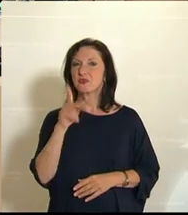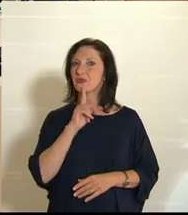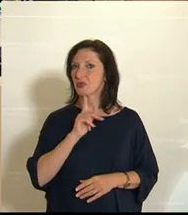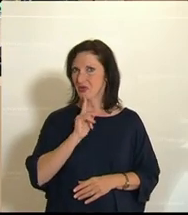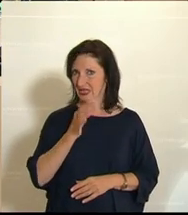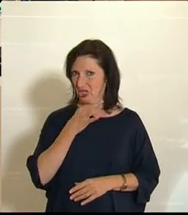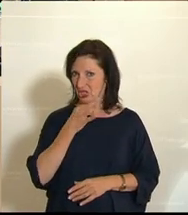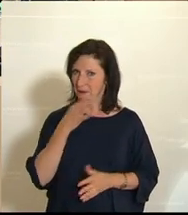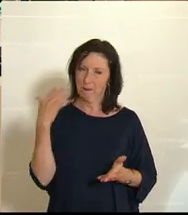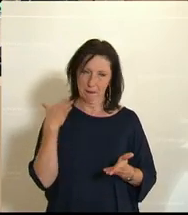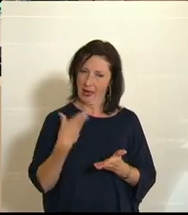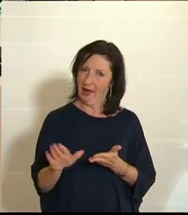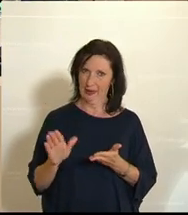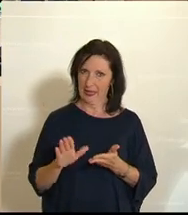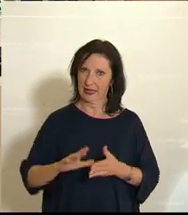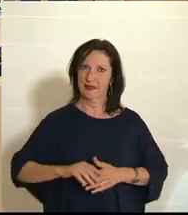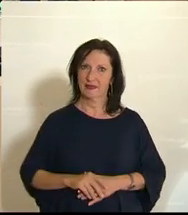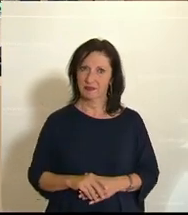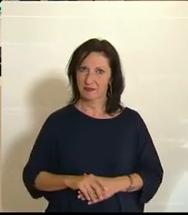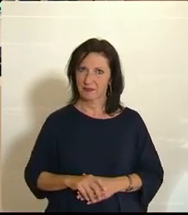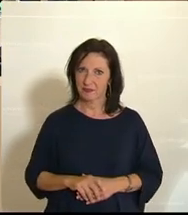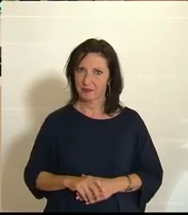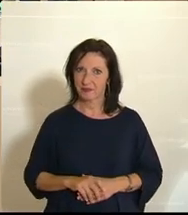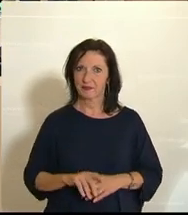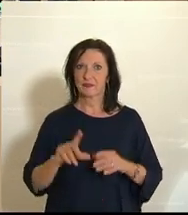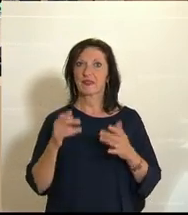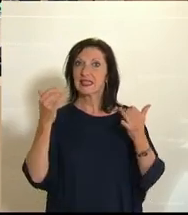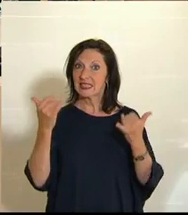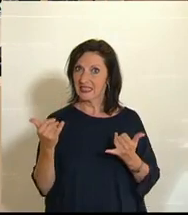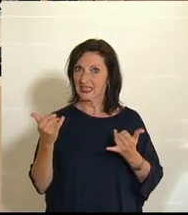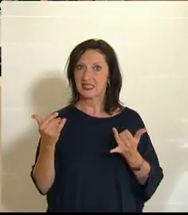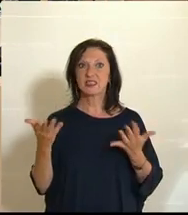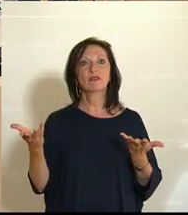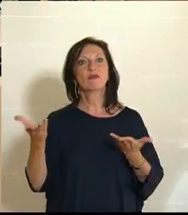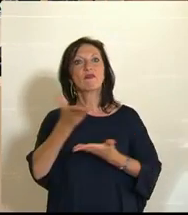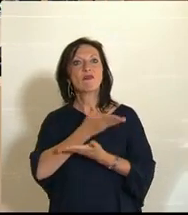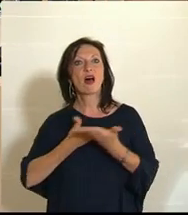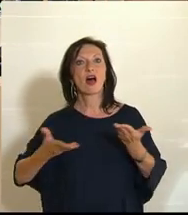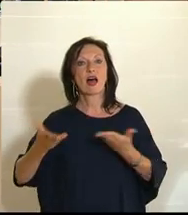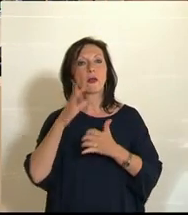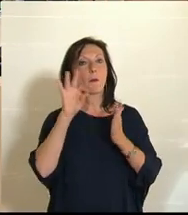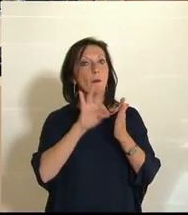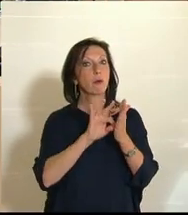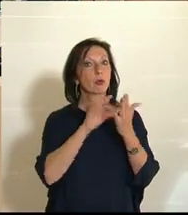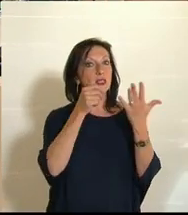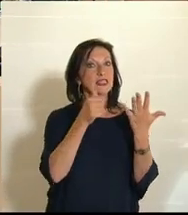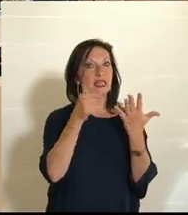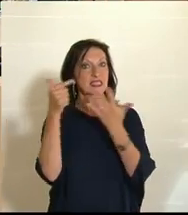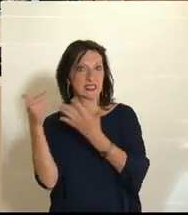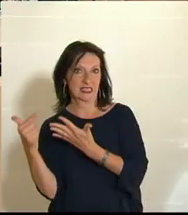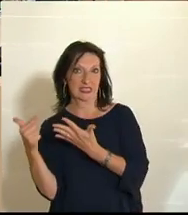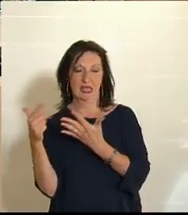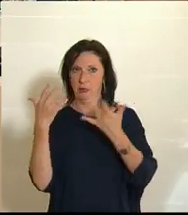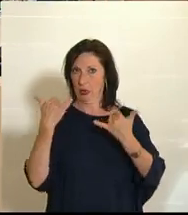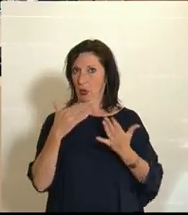Es wird hier über eine Reihe von Entschließungsanträgen abgestimmt von der Opposition, die aber alle